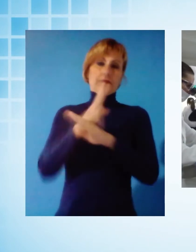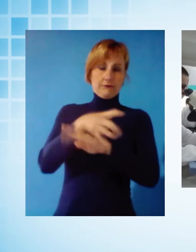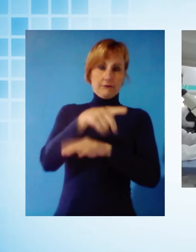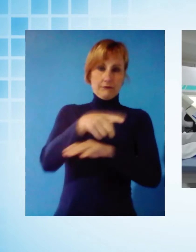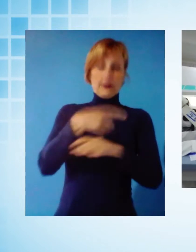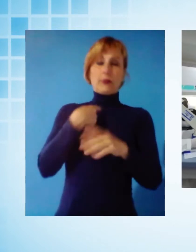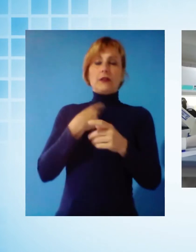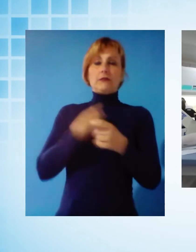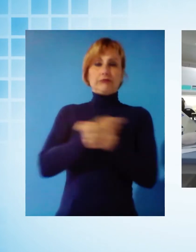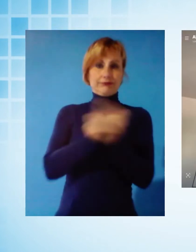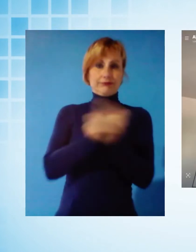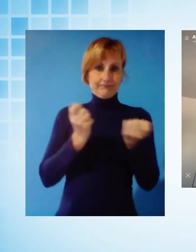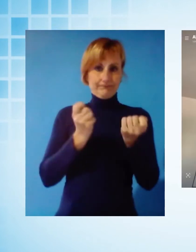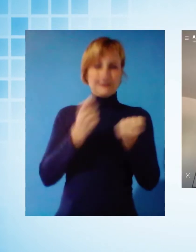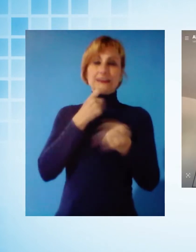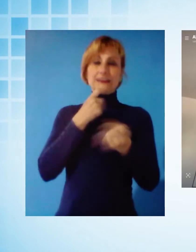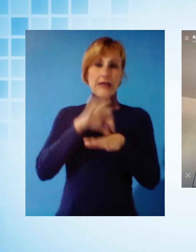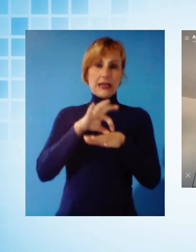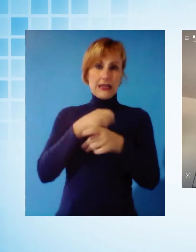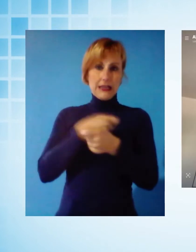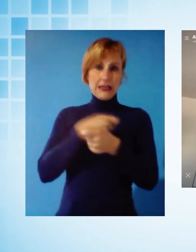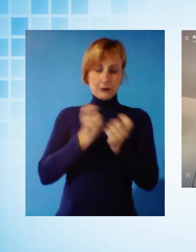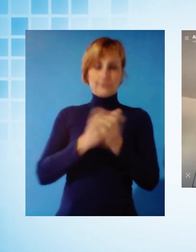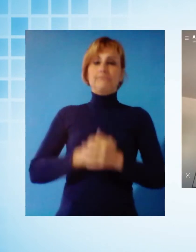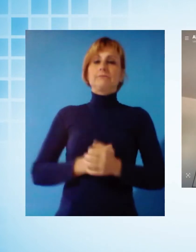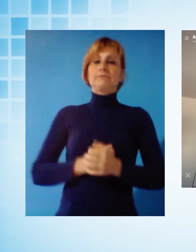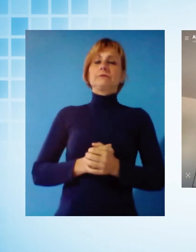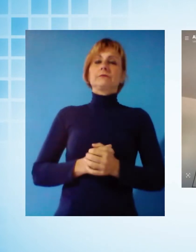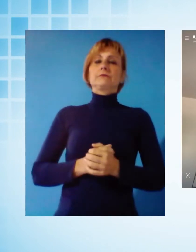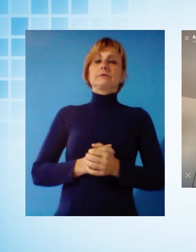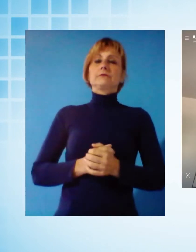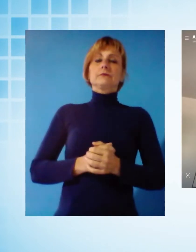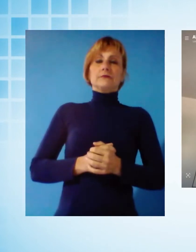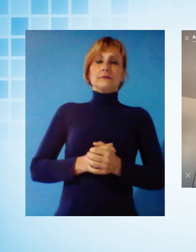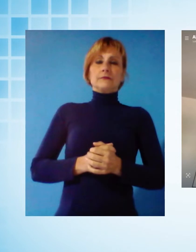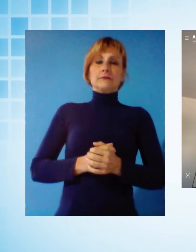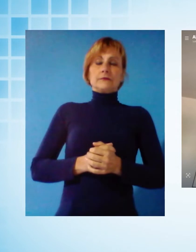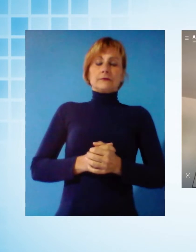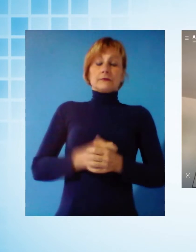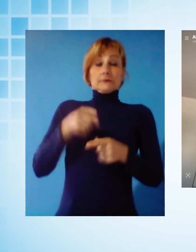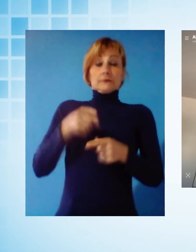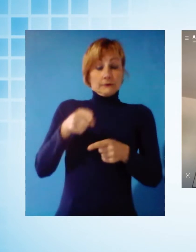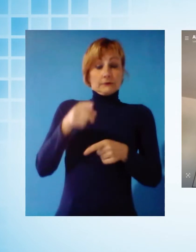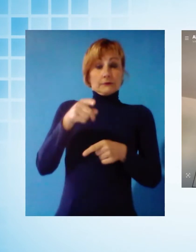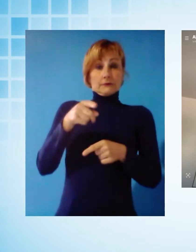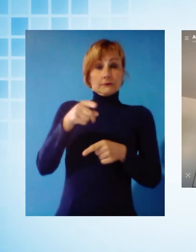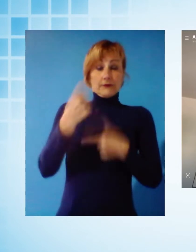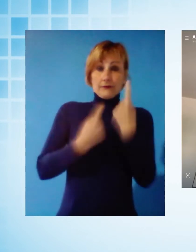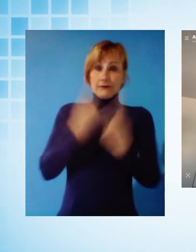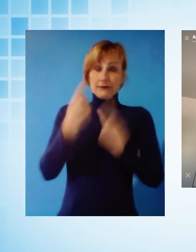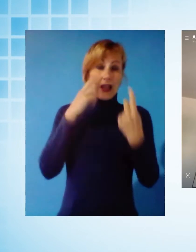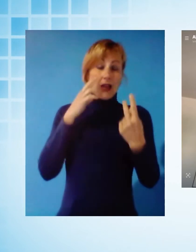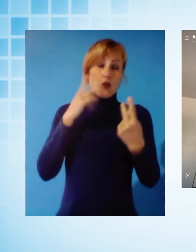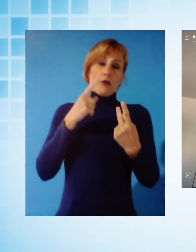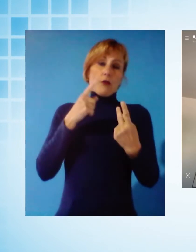Questo è un approccio che è stato